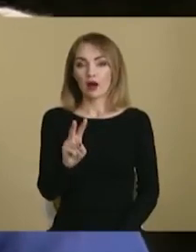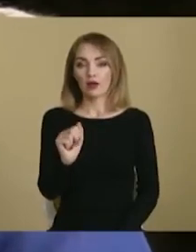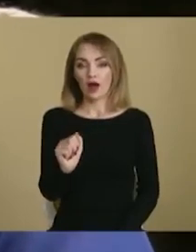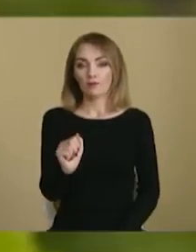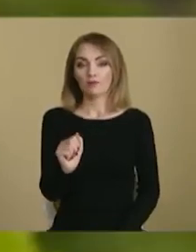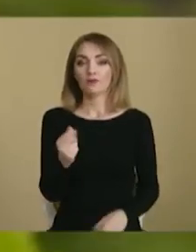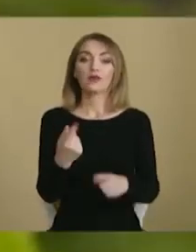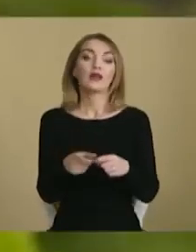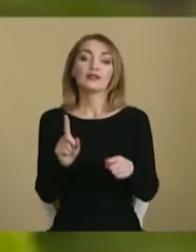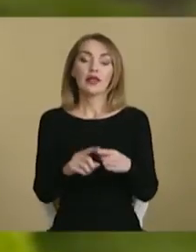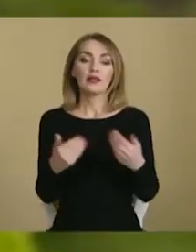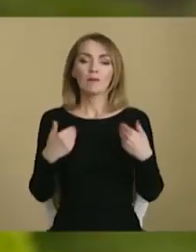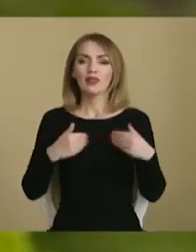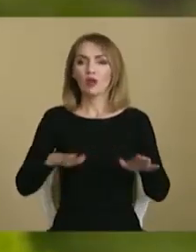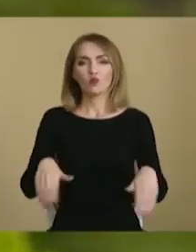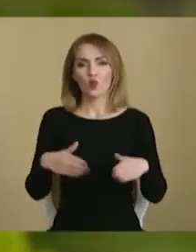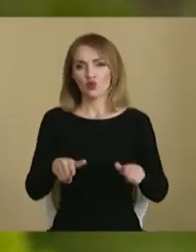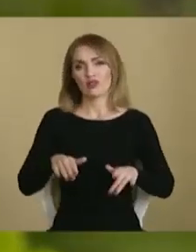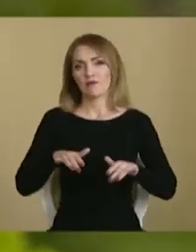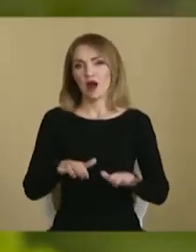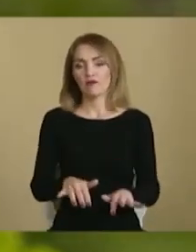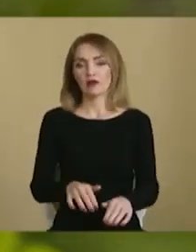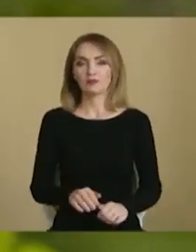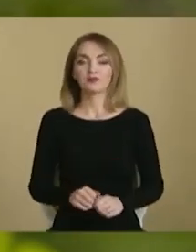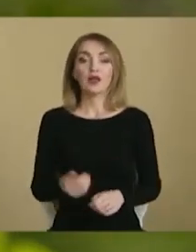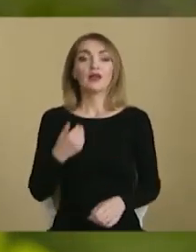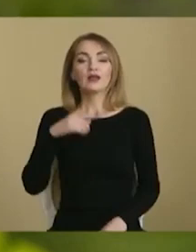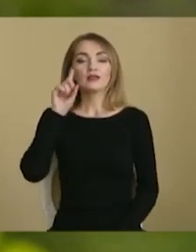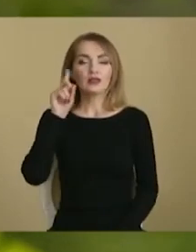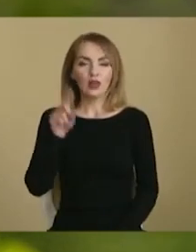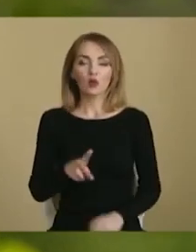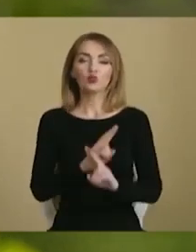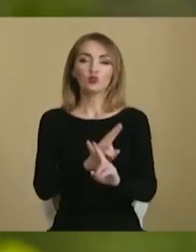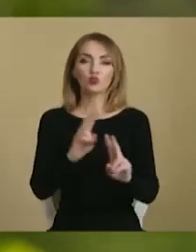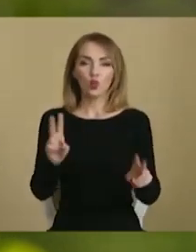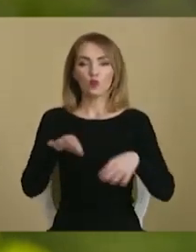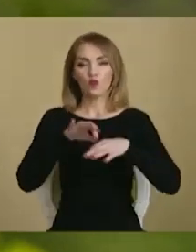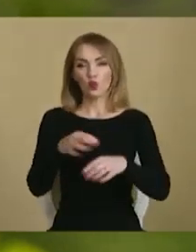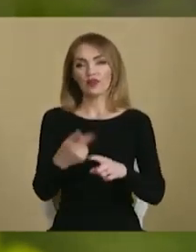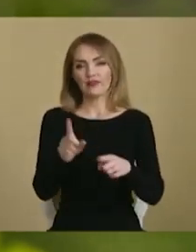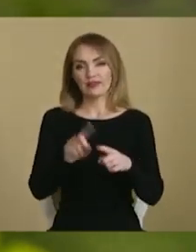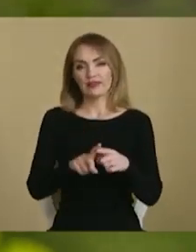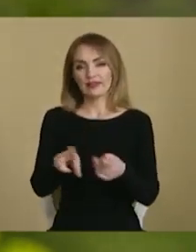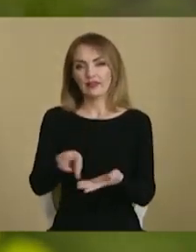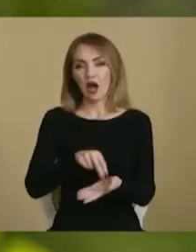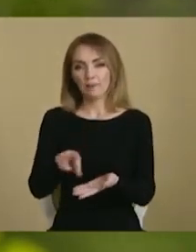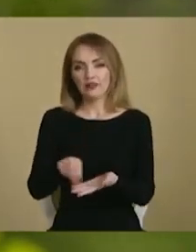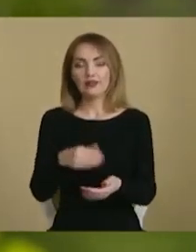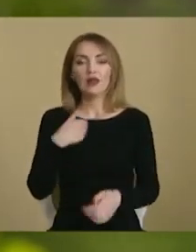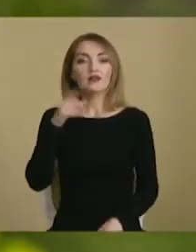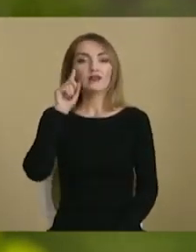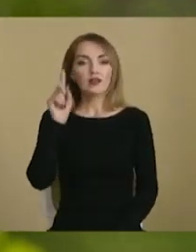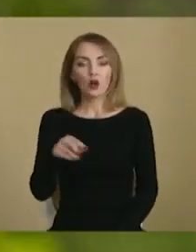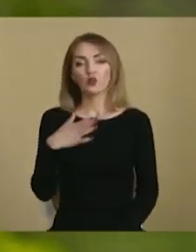порожня справа. Я знаю, хто проводив ці записи, я